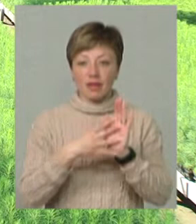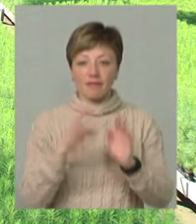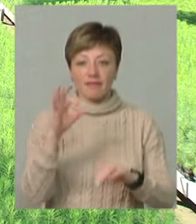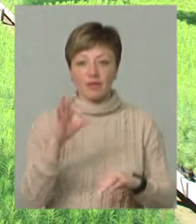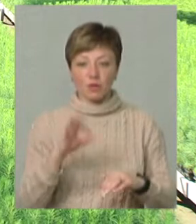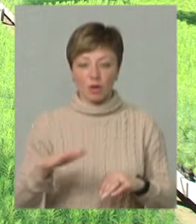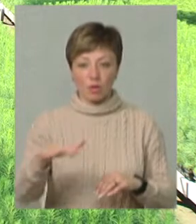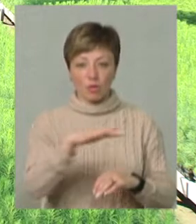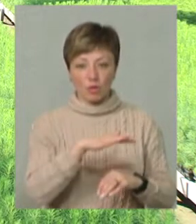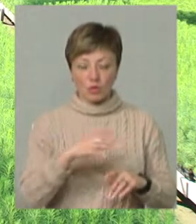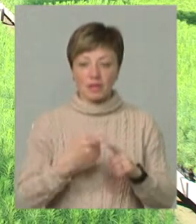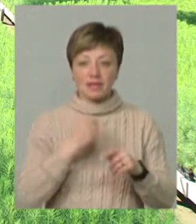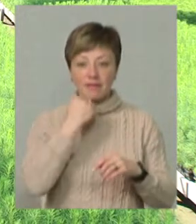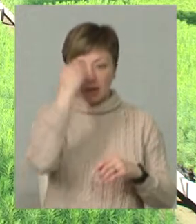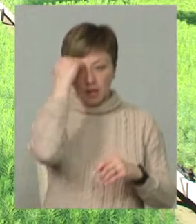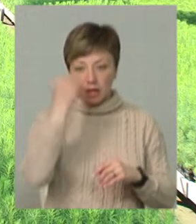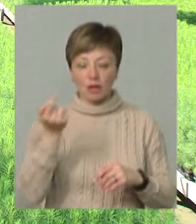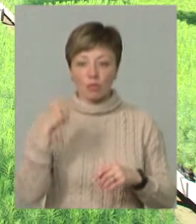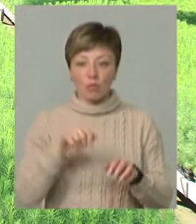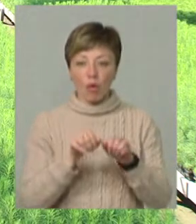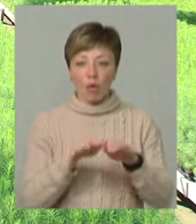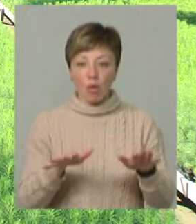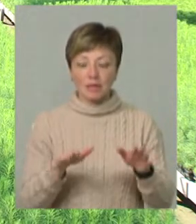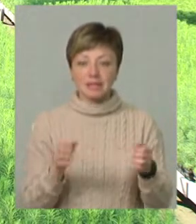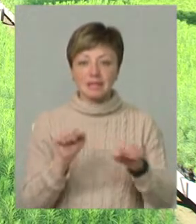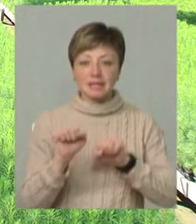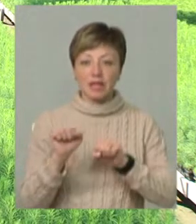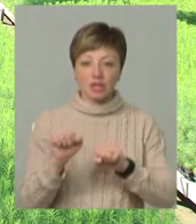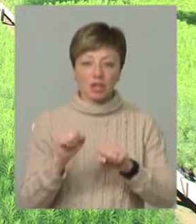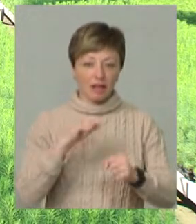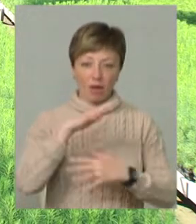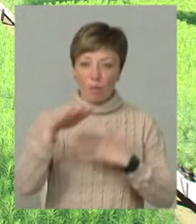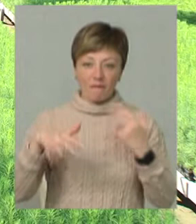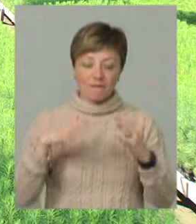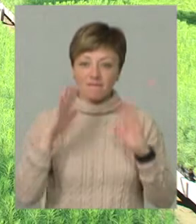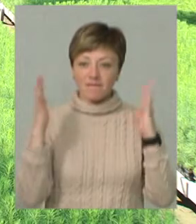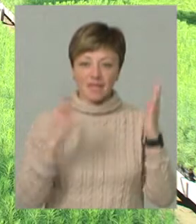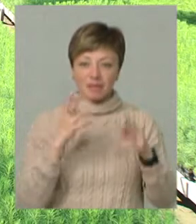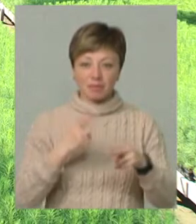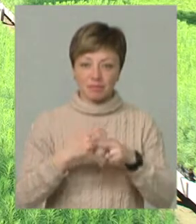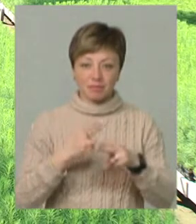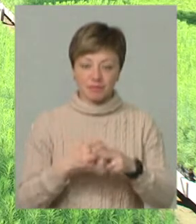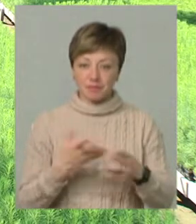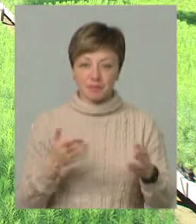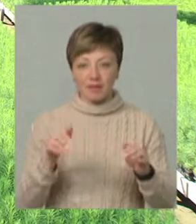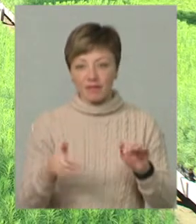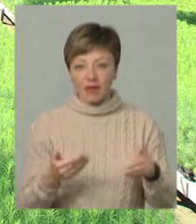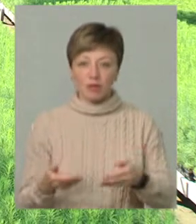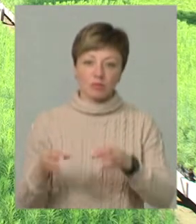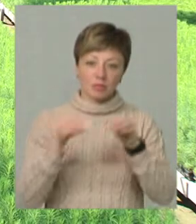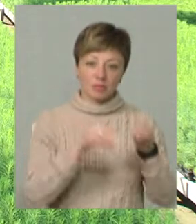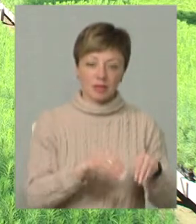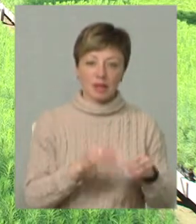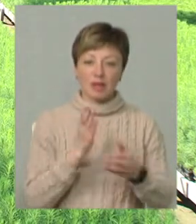на лісокультурній площі, завдяки тому, що корінь є захищений і він не обвітрюється під час викупки чи пересадці.